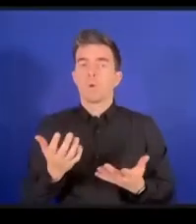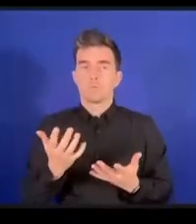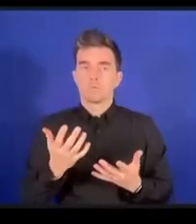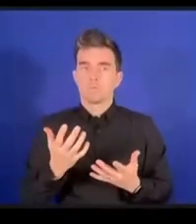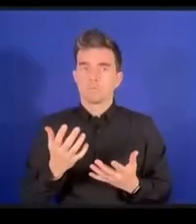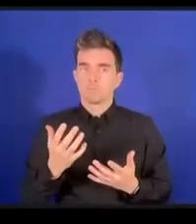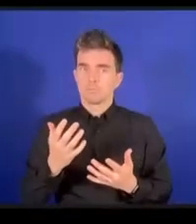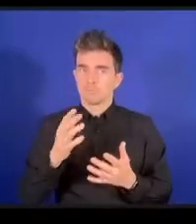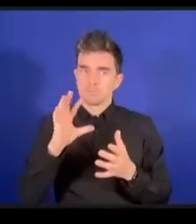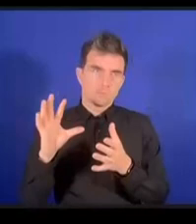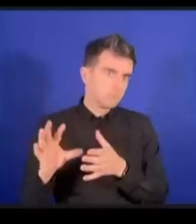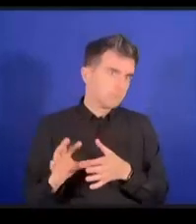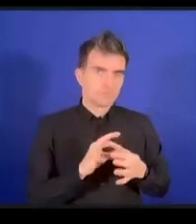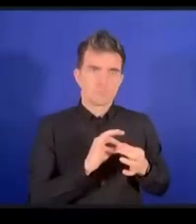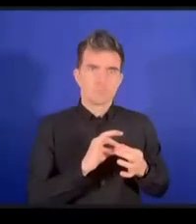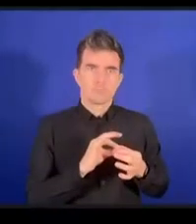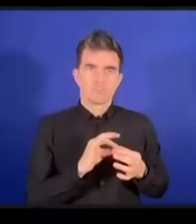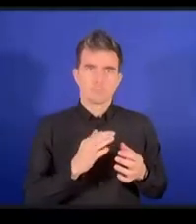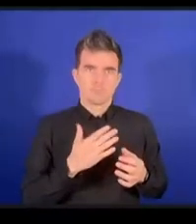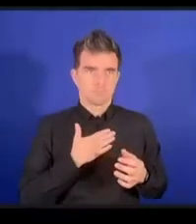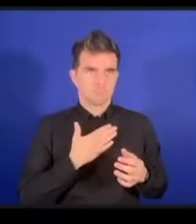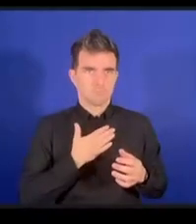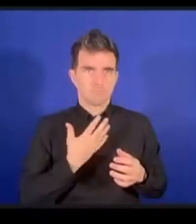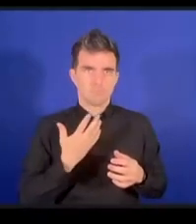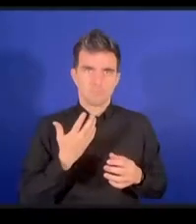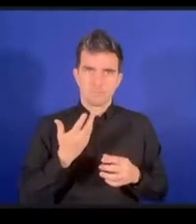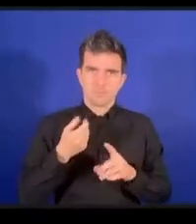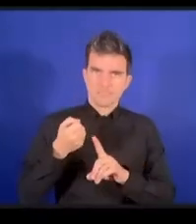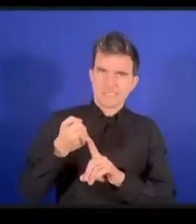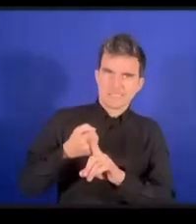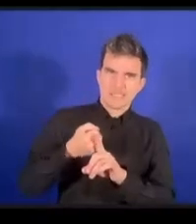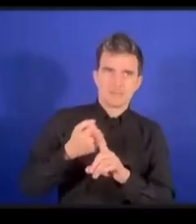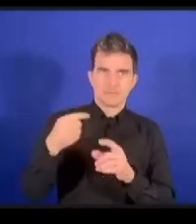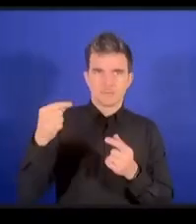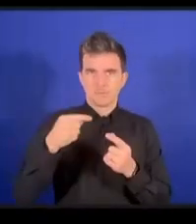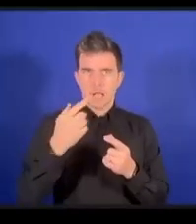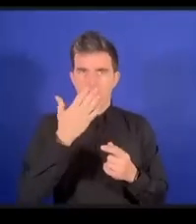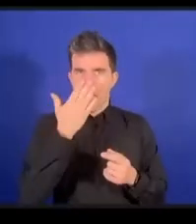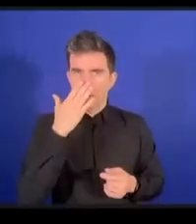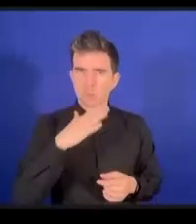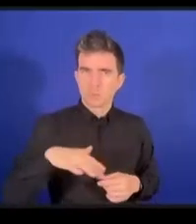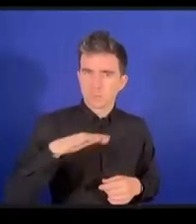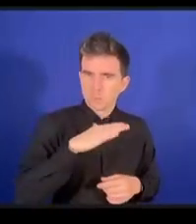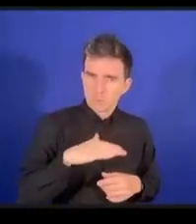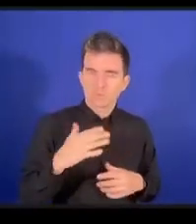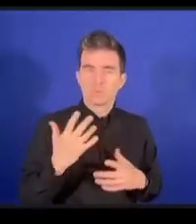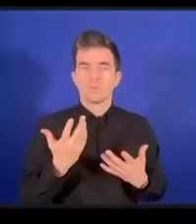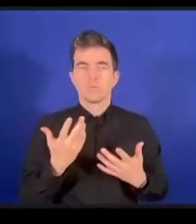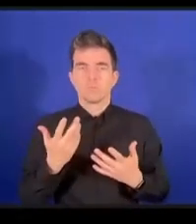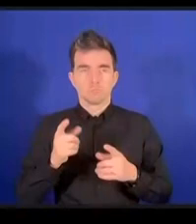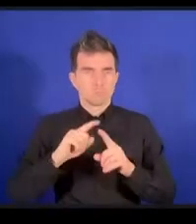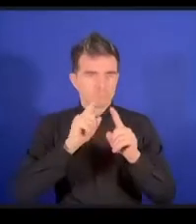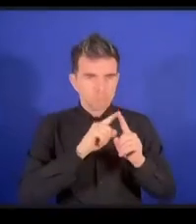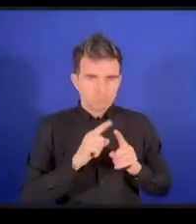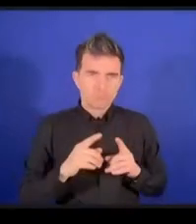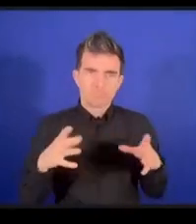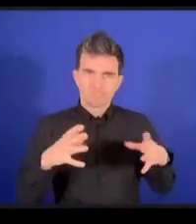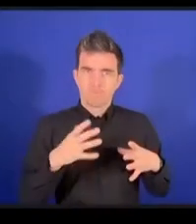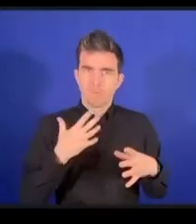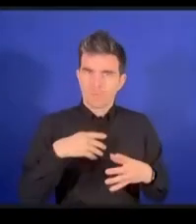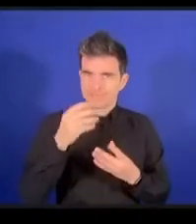つまりマチステークホルダーのメッセージが業界には到達できなくなってしまいます守りに入ってしまうので